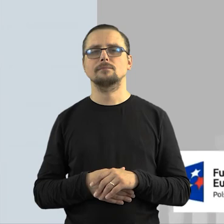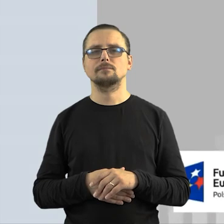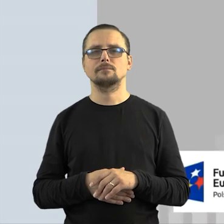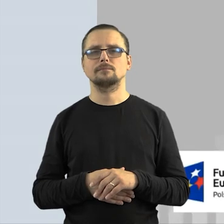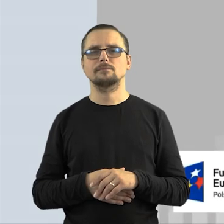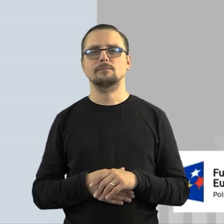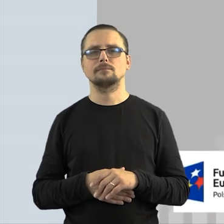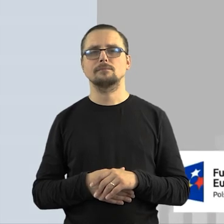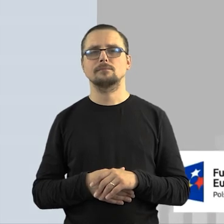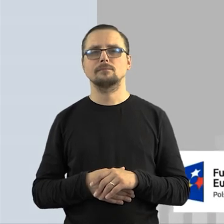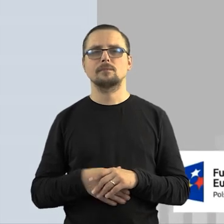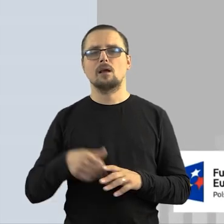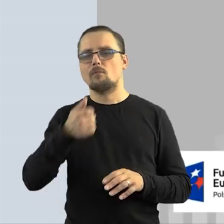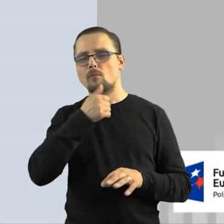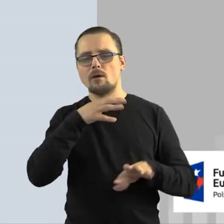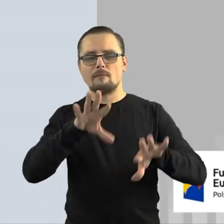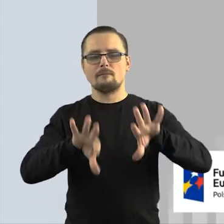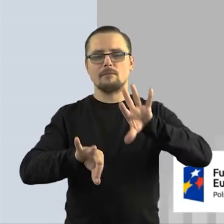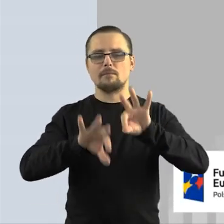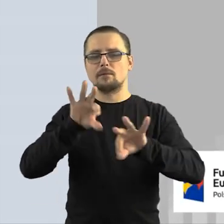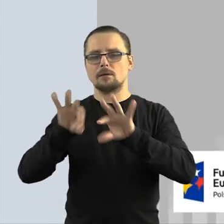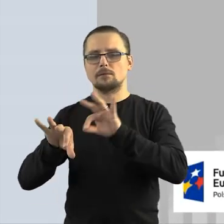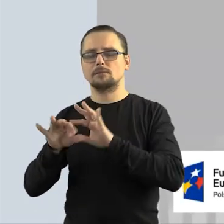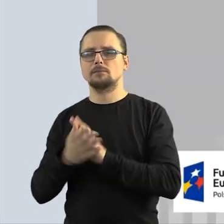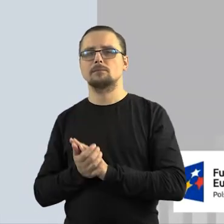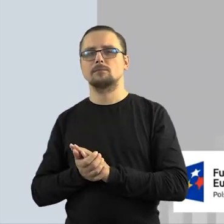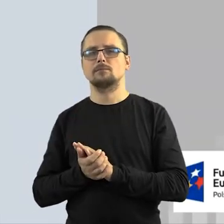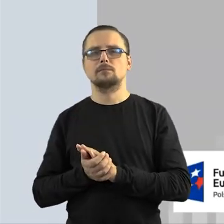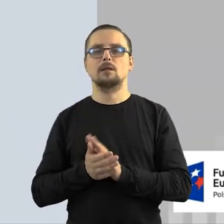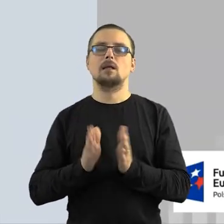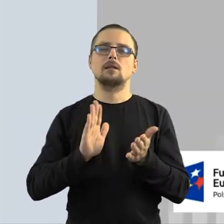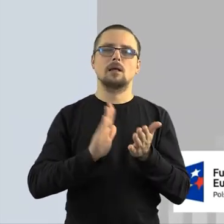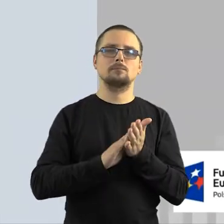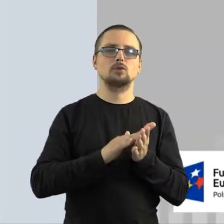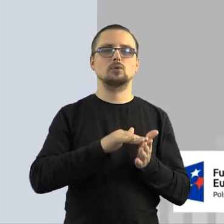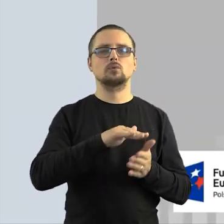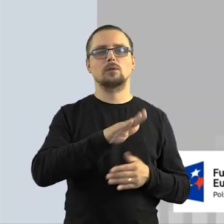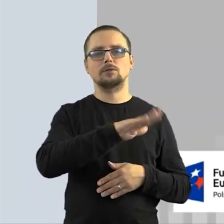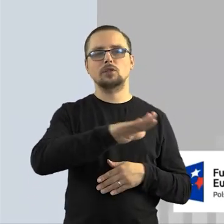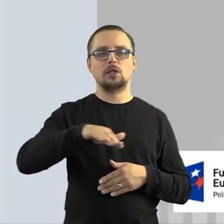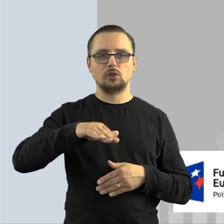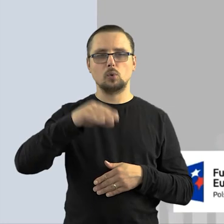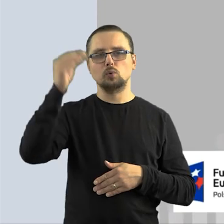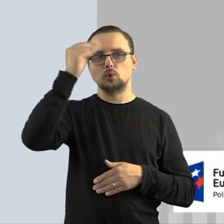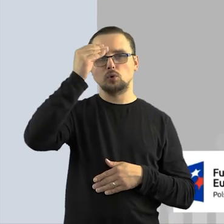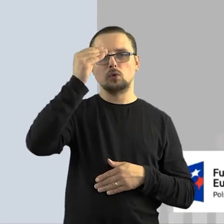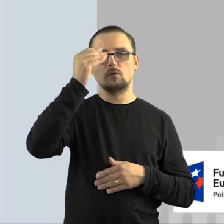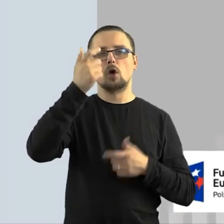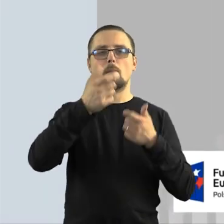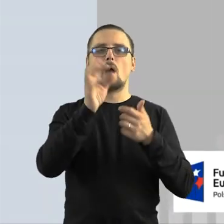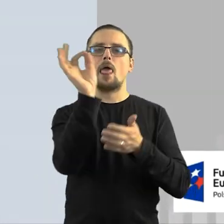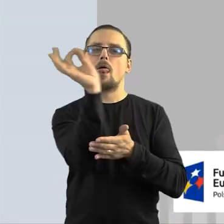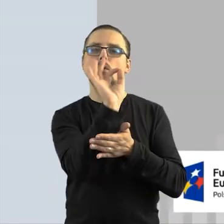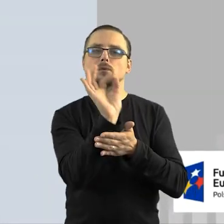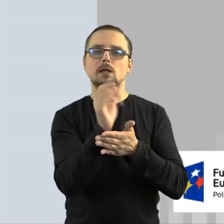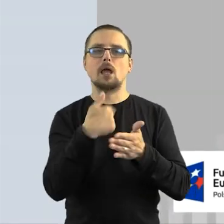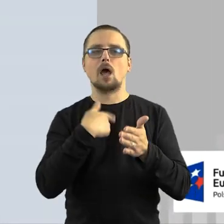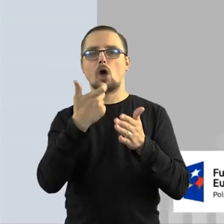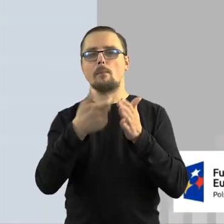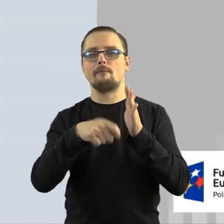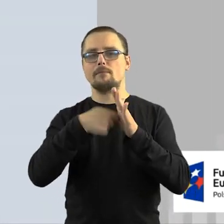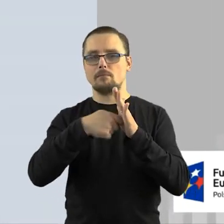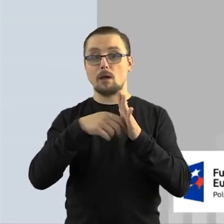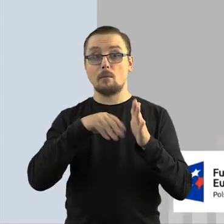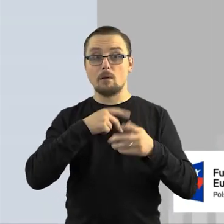I tutaj próbuję coś wybrać. Czytam tekst, uczniowie robią ilustrację,